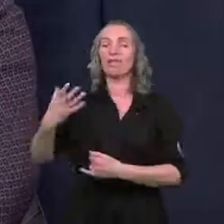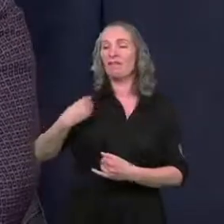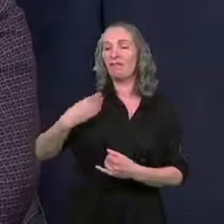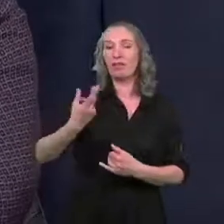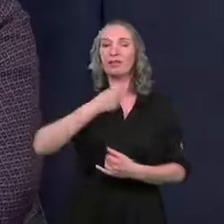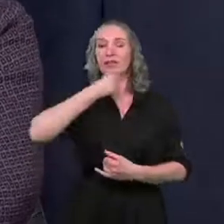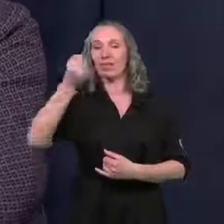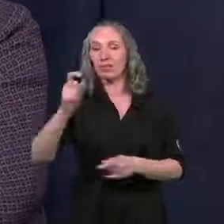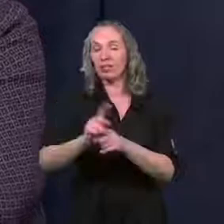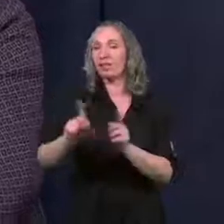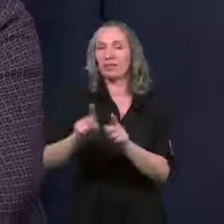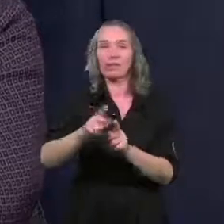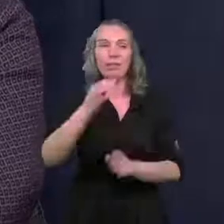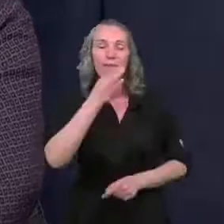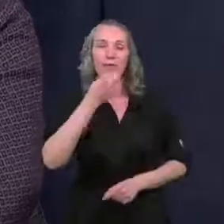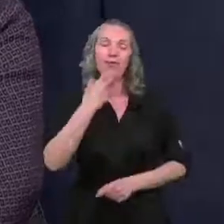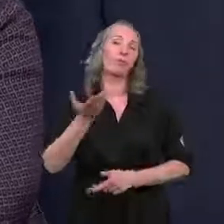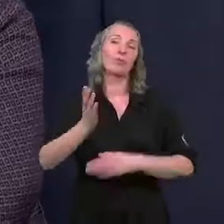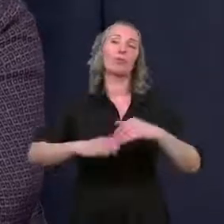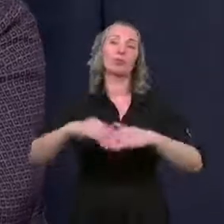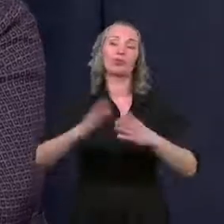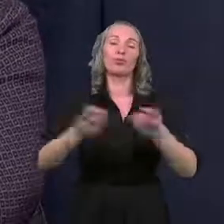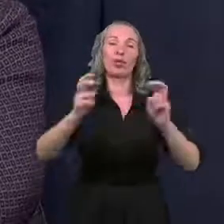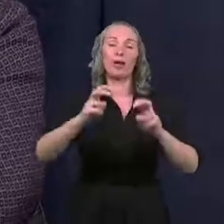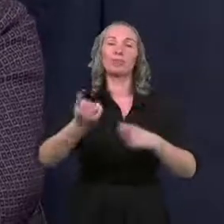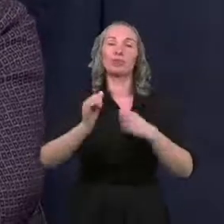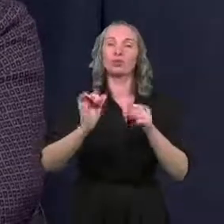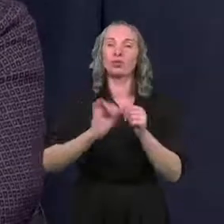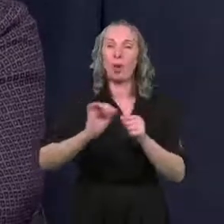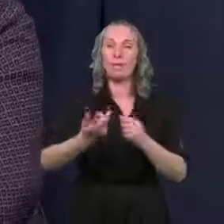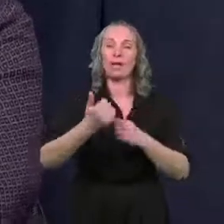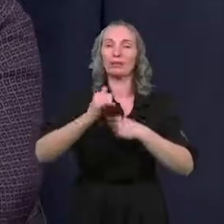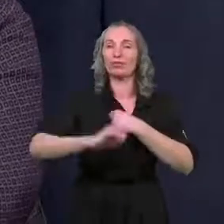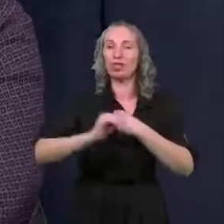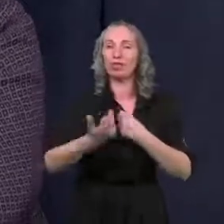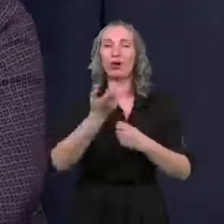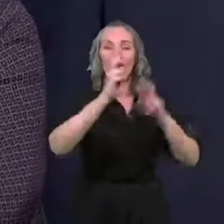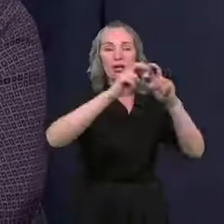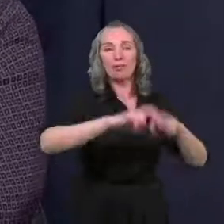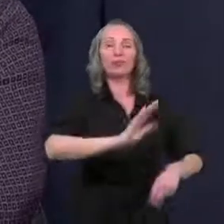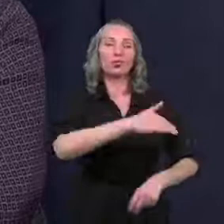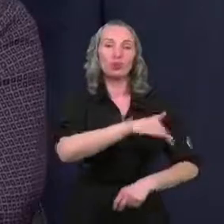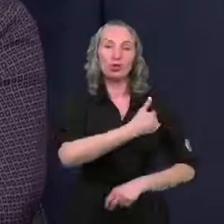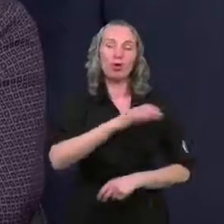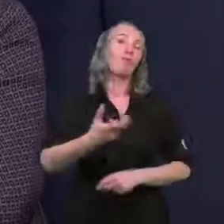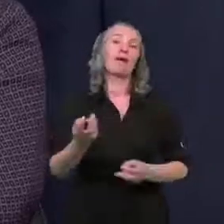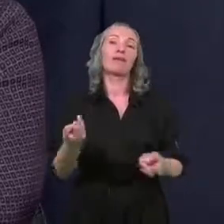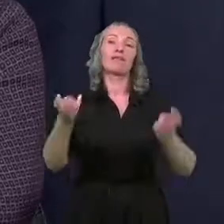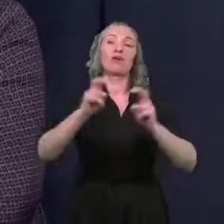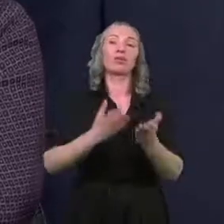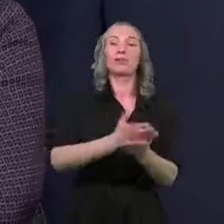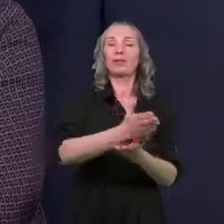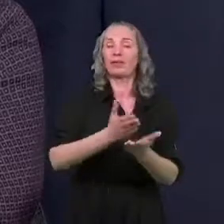senioralnych i młodych. Budujemy żłobki, przedszkola, modernizujemy nasze szkoły, tworzymy nowe